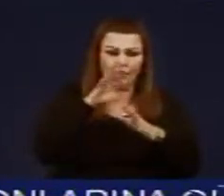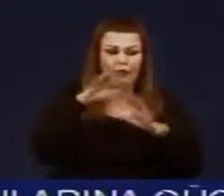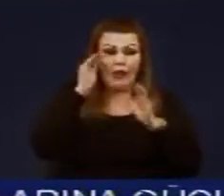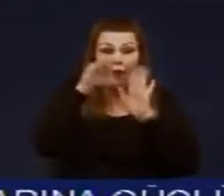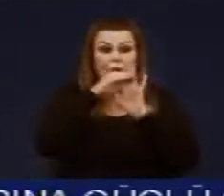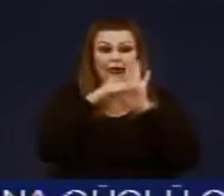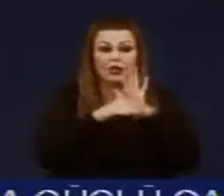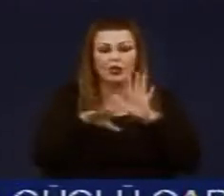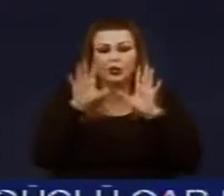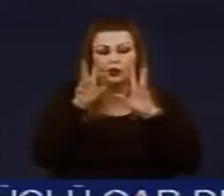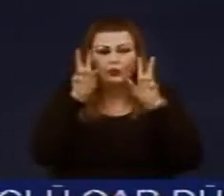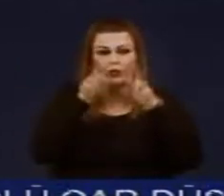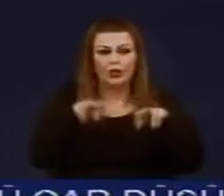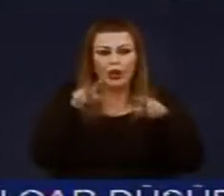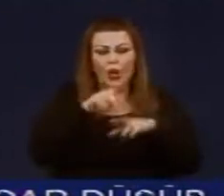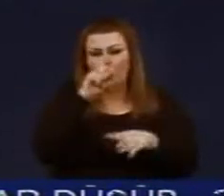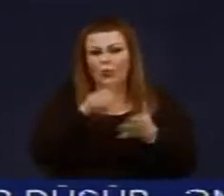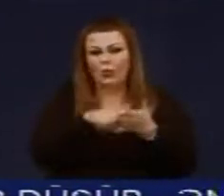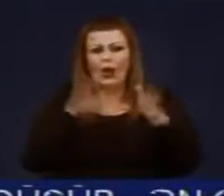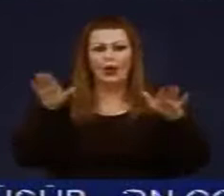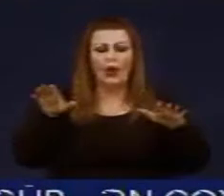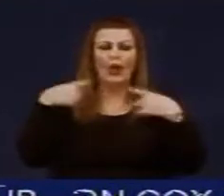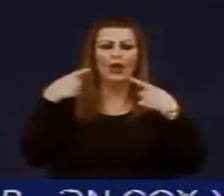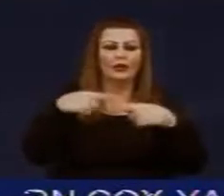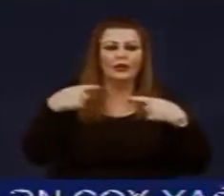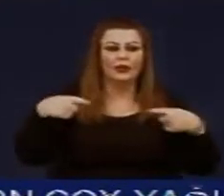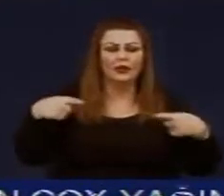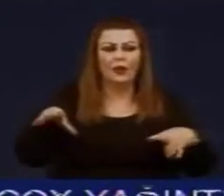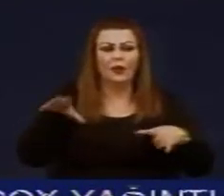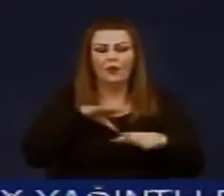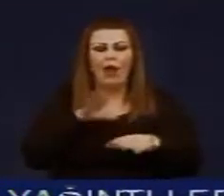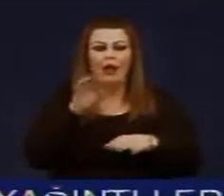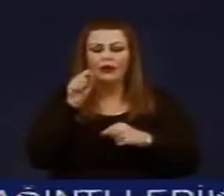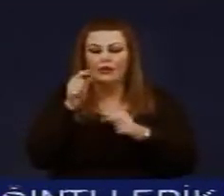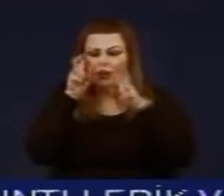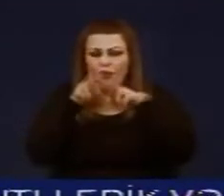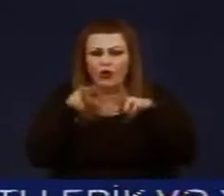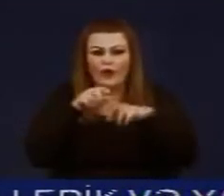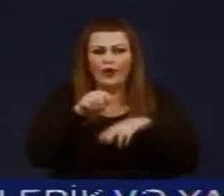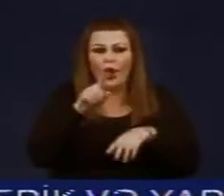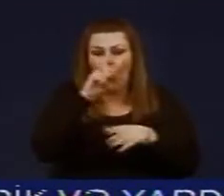aparılan müddətdə quşçuluq və şəxsi təsərrüfatlardan da nümunələr götürüləcək.